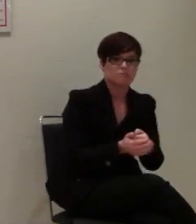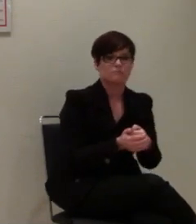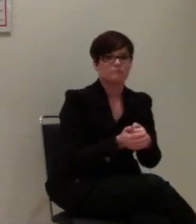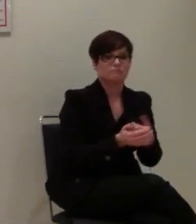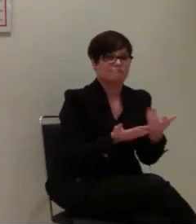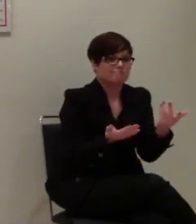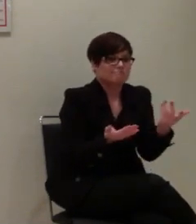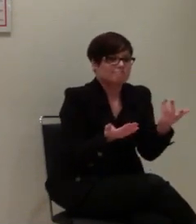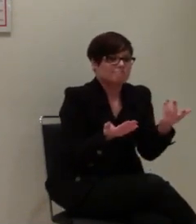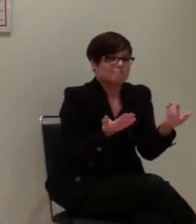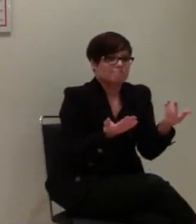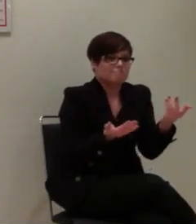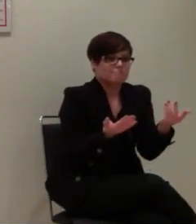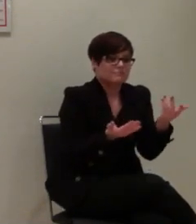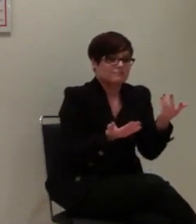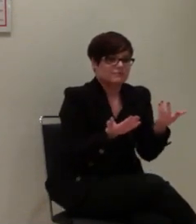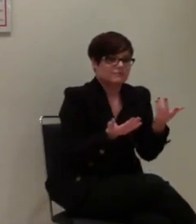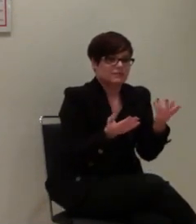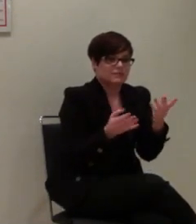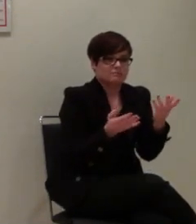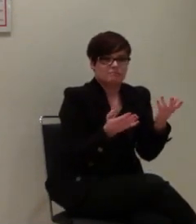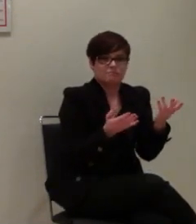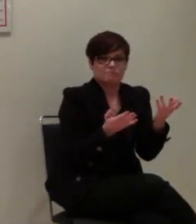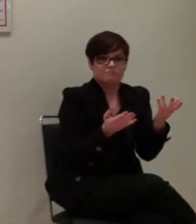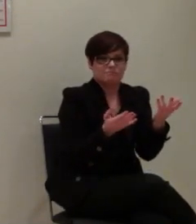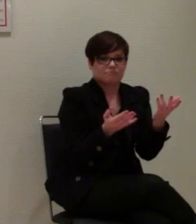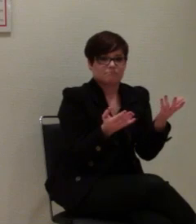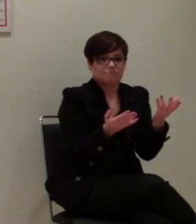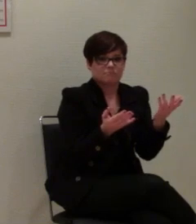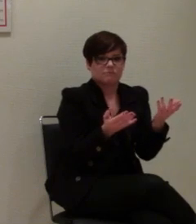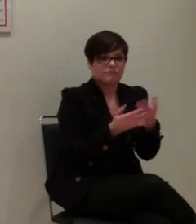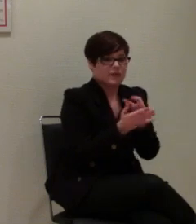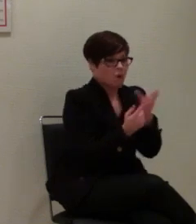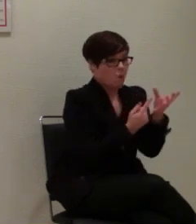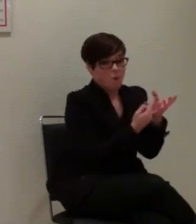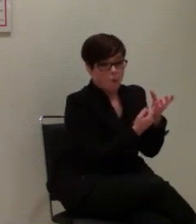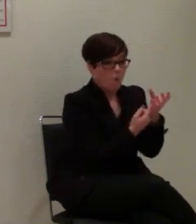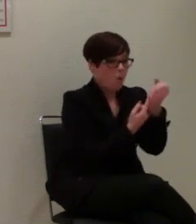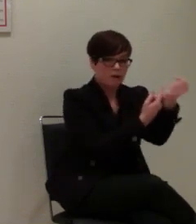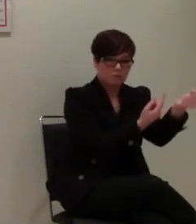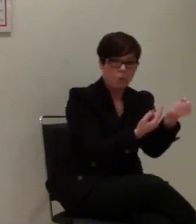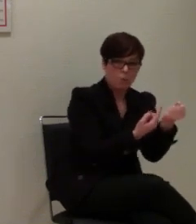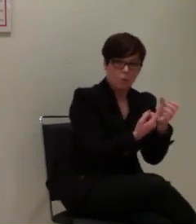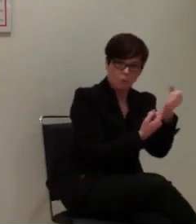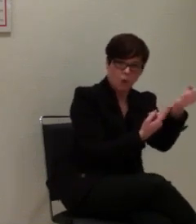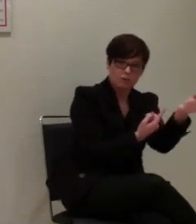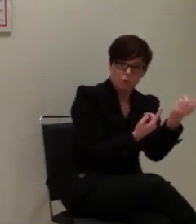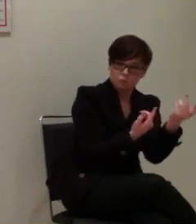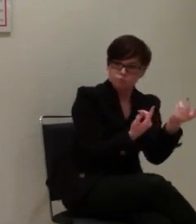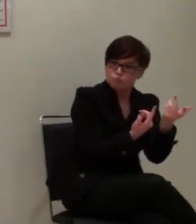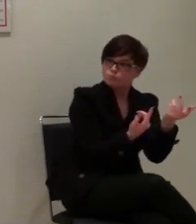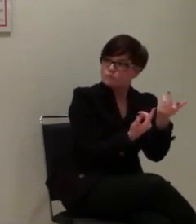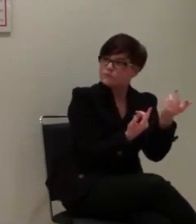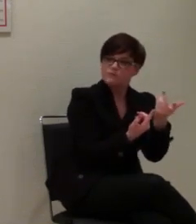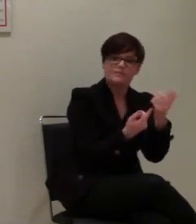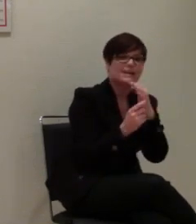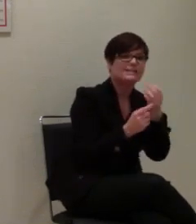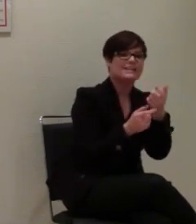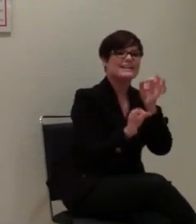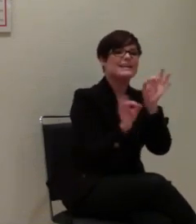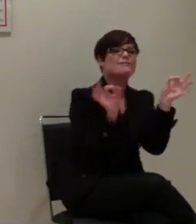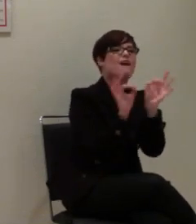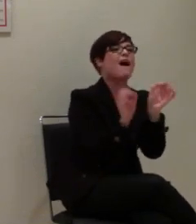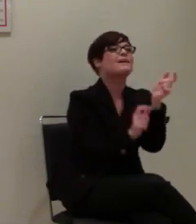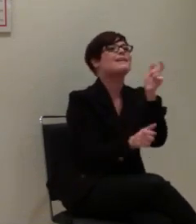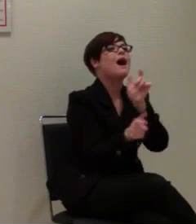Es ist letztendlich so, die ganze Geschichte ist, die Ordnung, die wir da durchführen, ist aufgrund der, man nennt das Gefahrenabwehr.